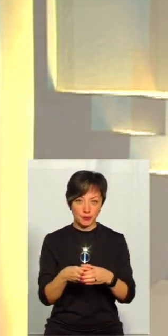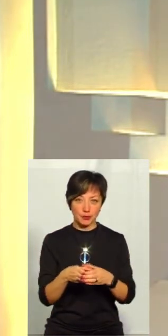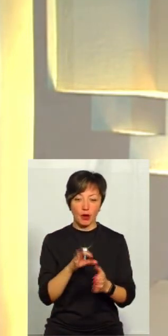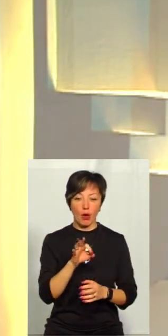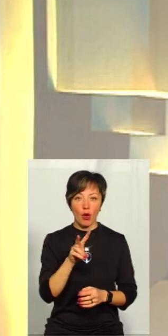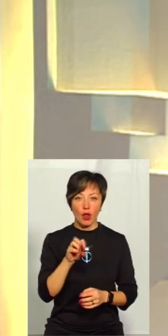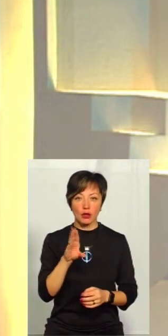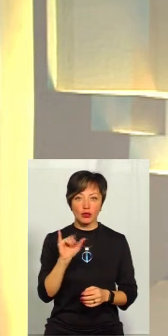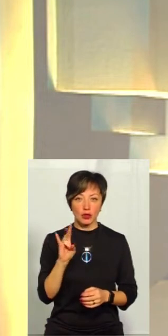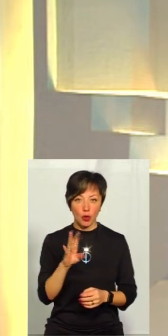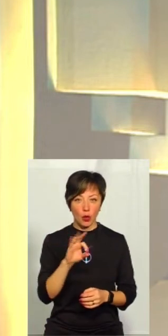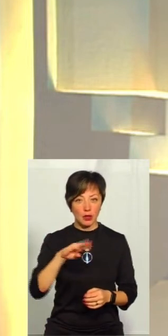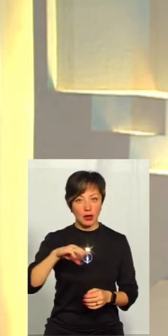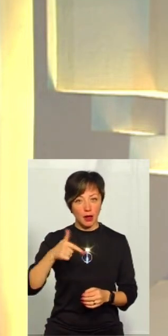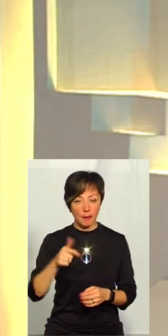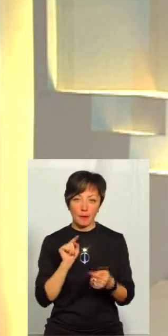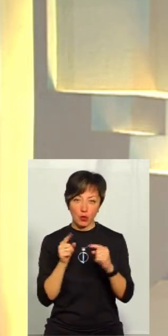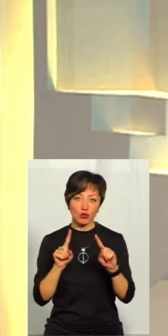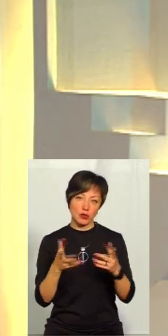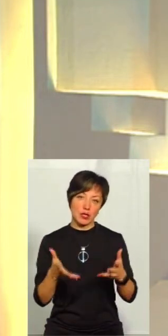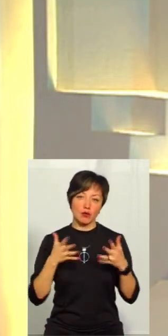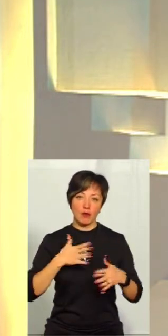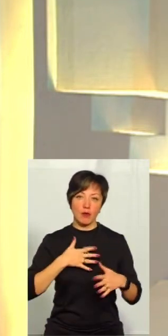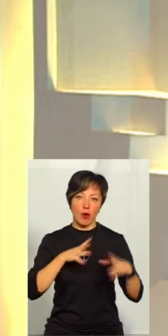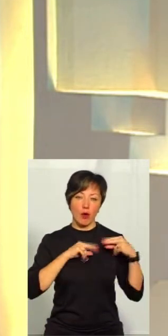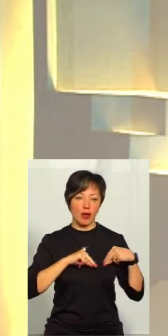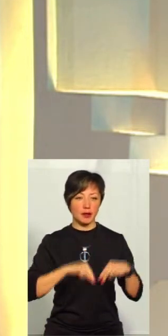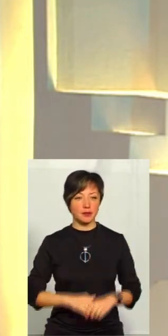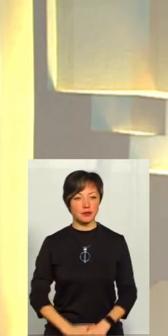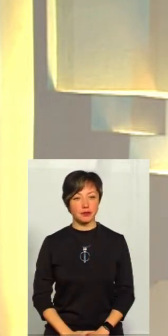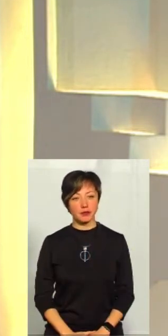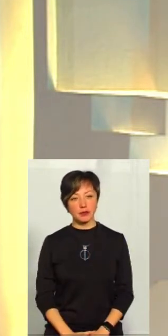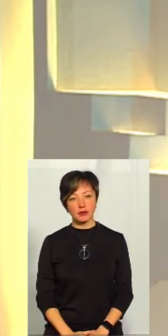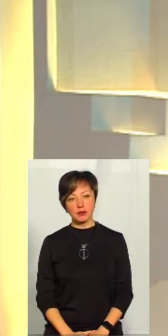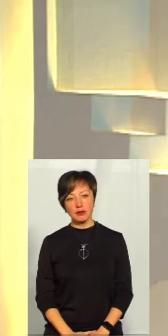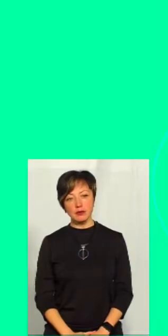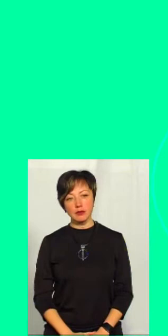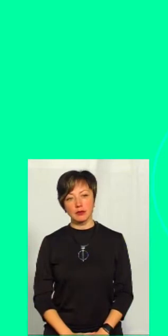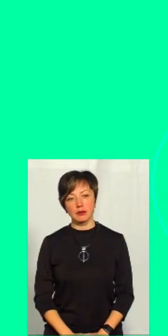В Олешинській ОТГ проти. чому,'ясовувала моя колега Неля Шпулак. Подивимось.